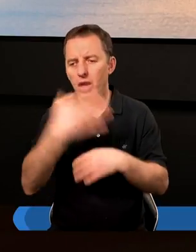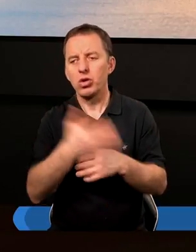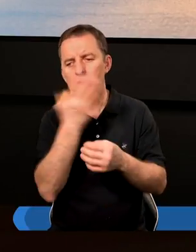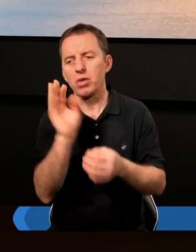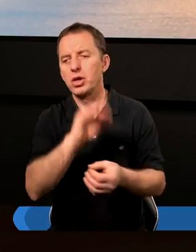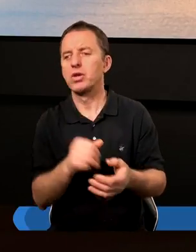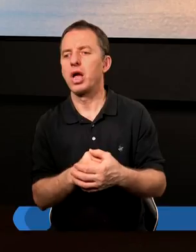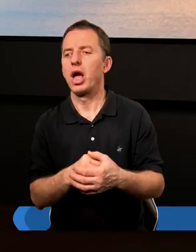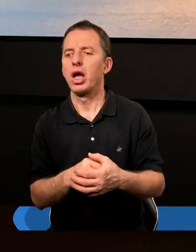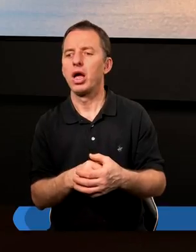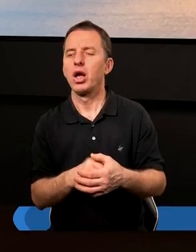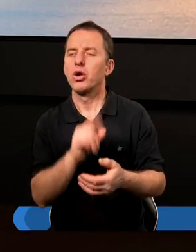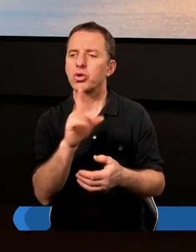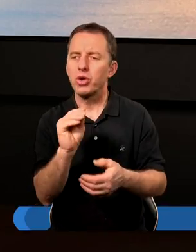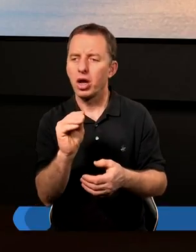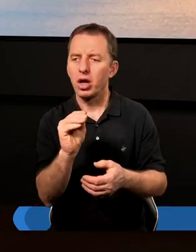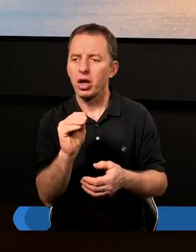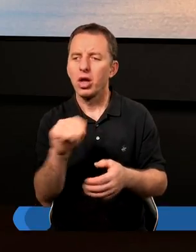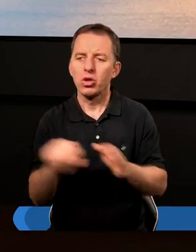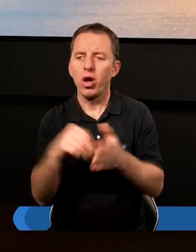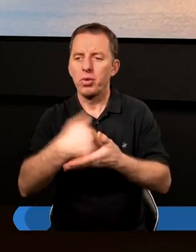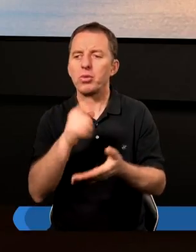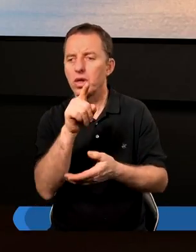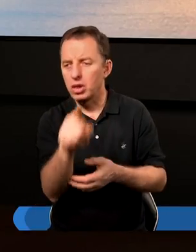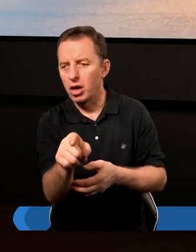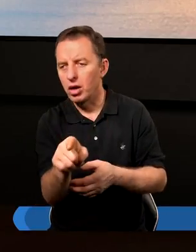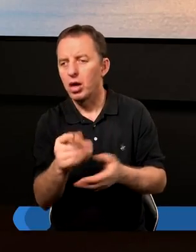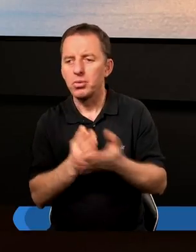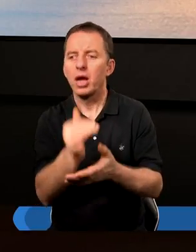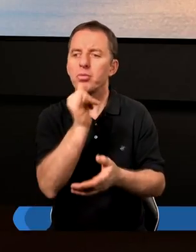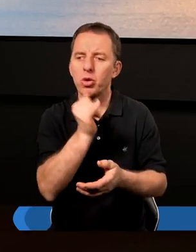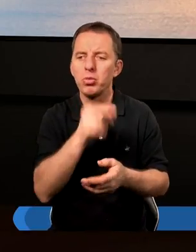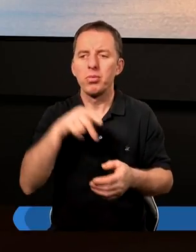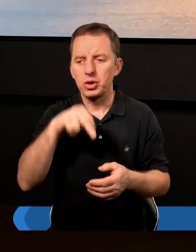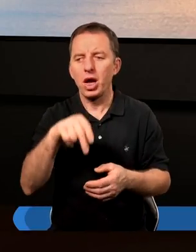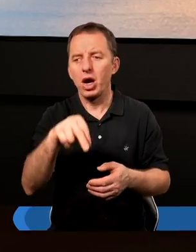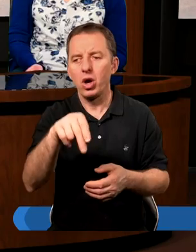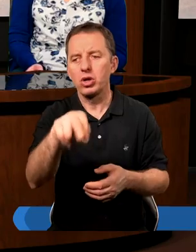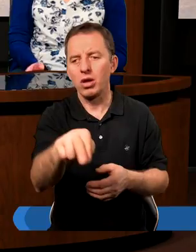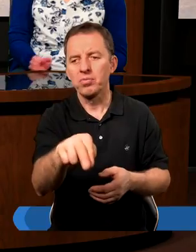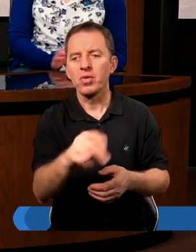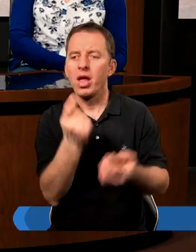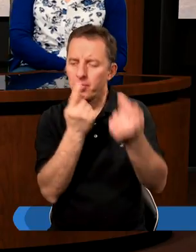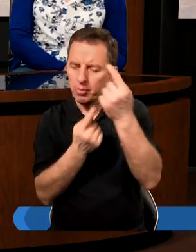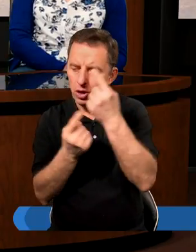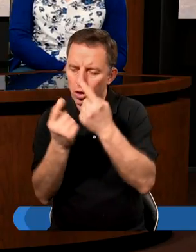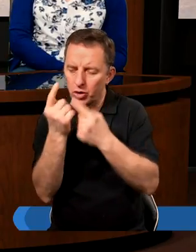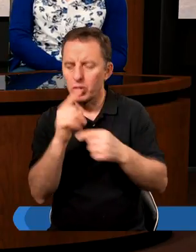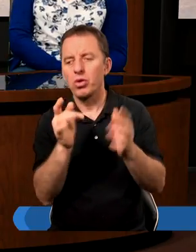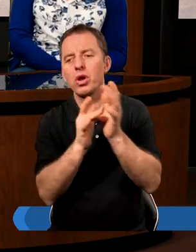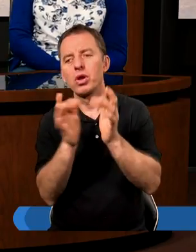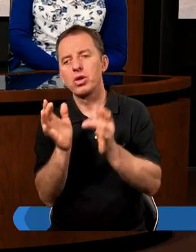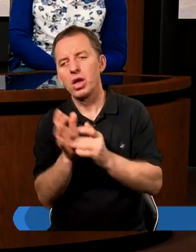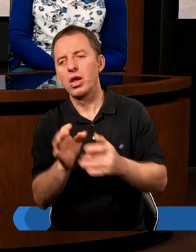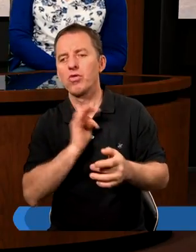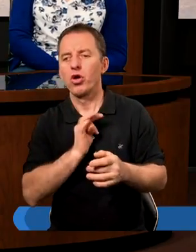końcu czytamy jeszcze, że może dopomóc tym, którzy przez próby przechodzą. Kiedy myślę o tym, że Jezus